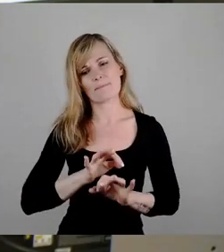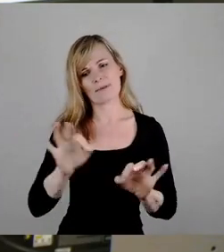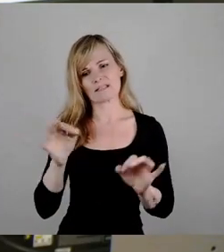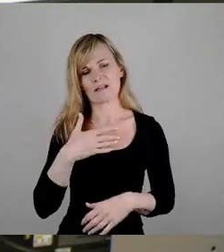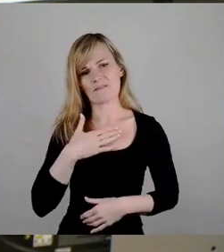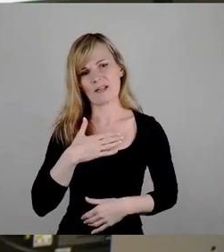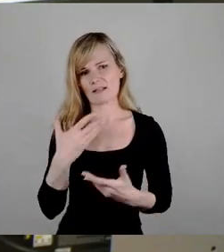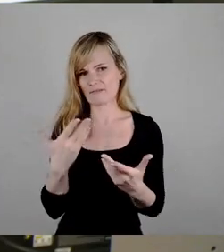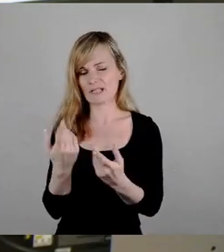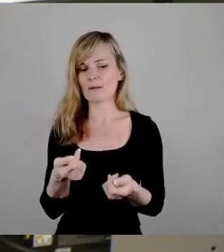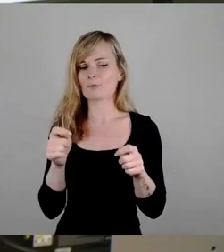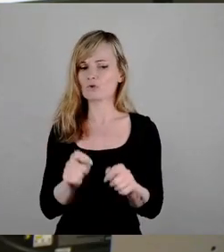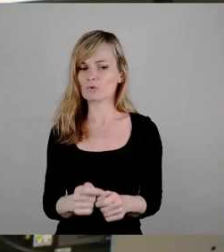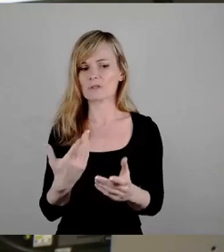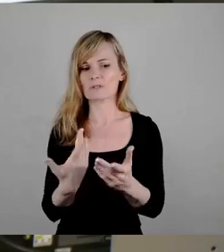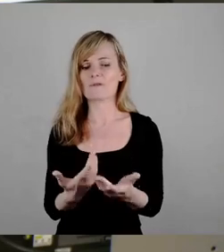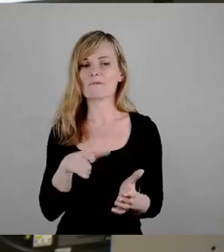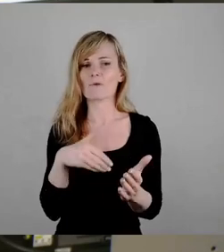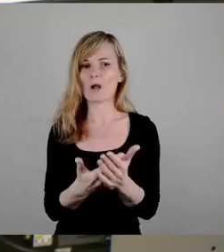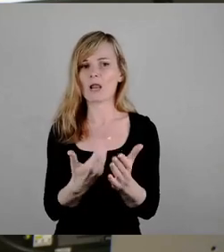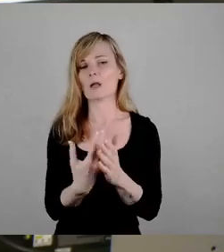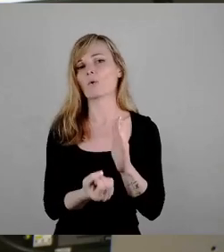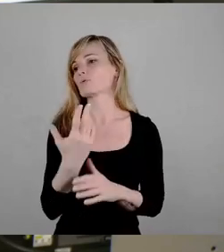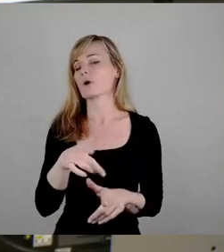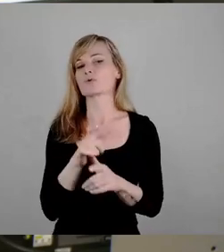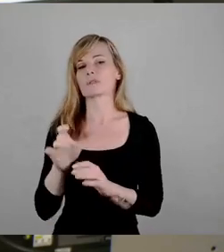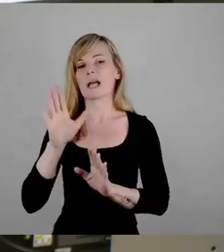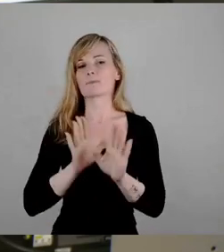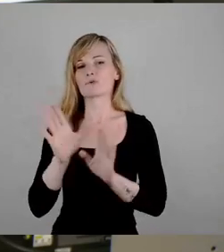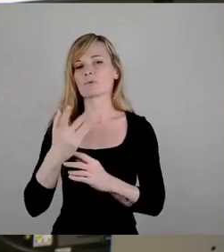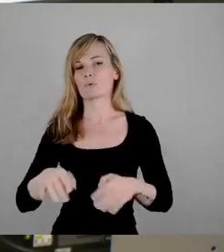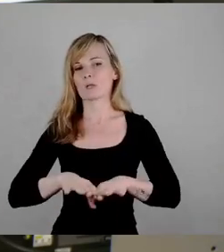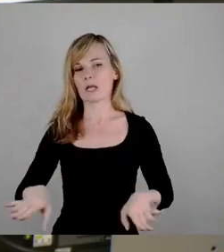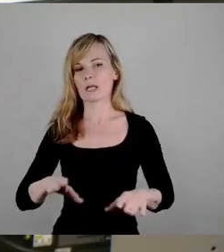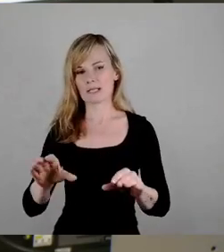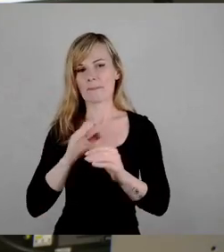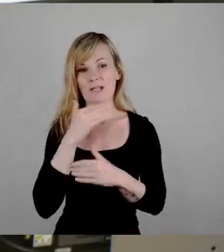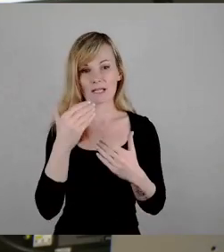Beschlussvorlage des Kulturausschusses als Abstimmungsgrundlage zu nehmen. Vielen Dank.